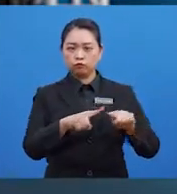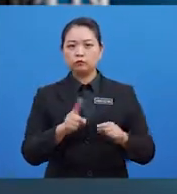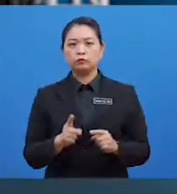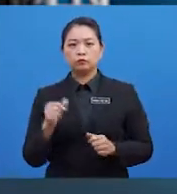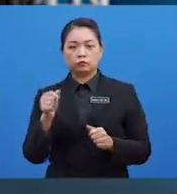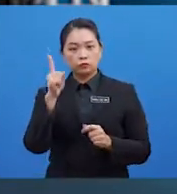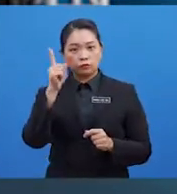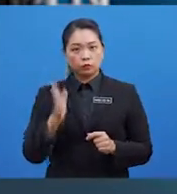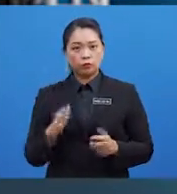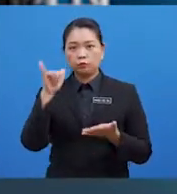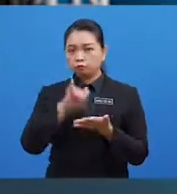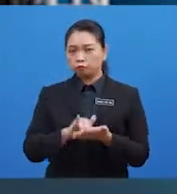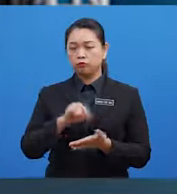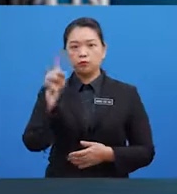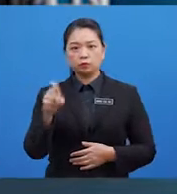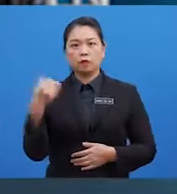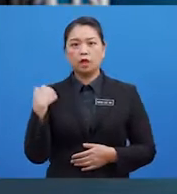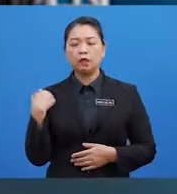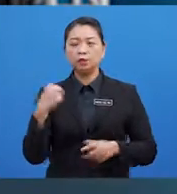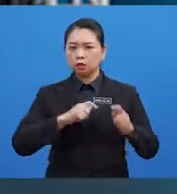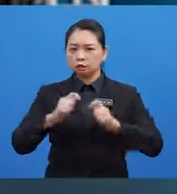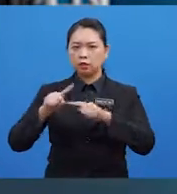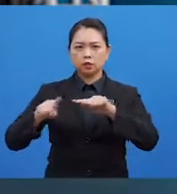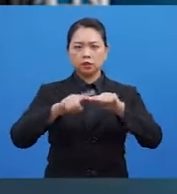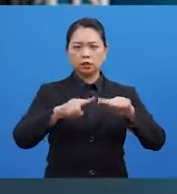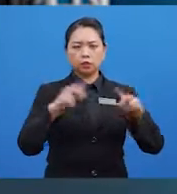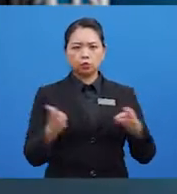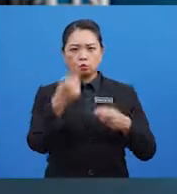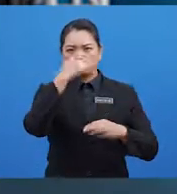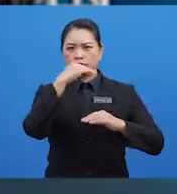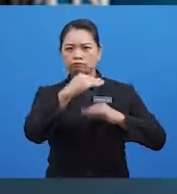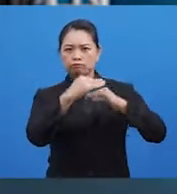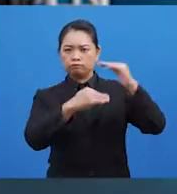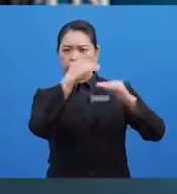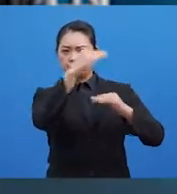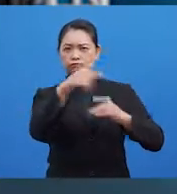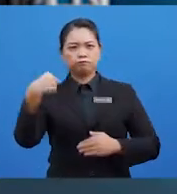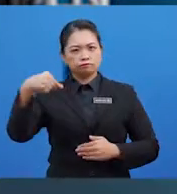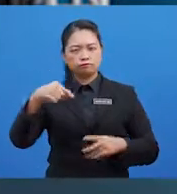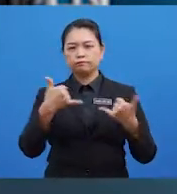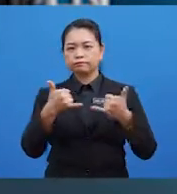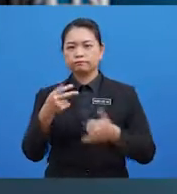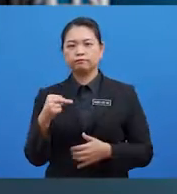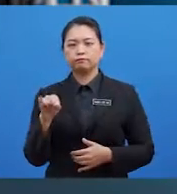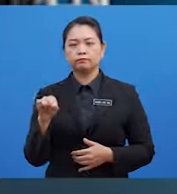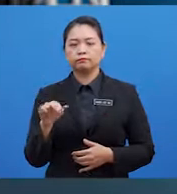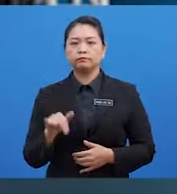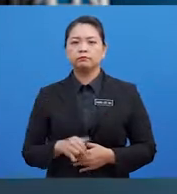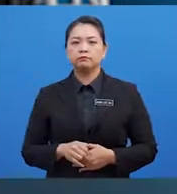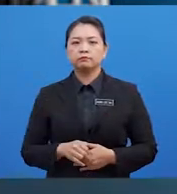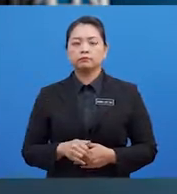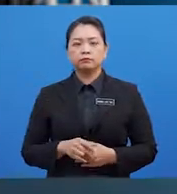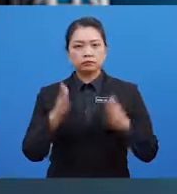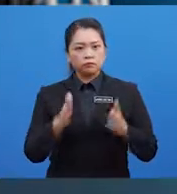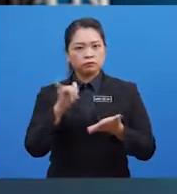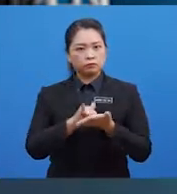mestilah mempunyai tindakan pelbagai dalam usaha Untuk meningkatkan mutu permainannya Atlet atau individu